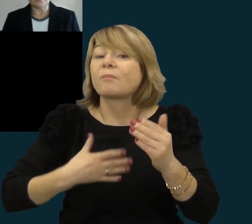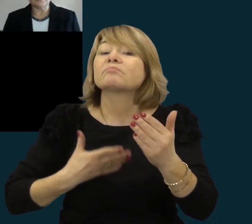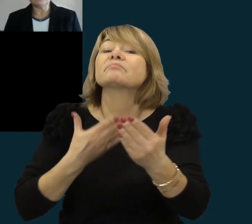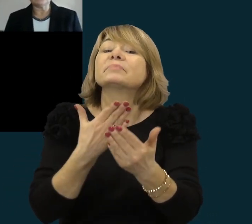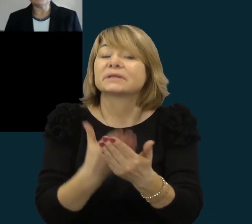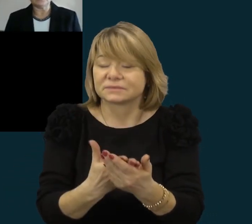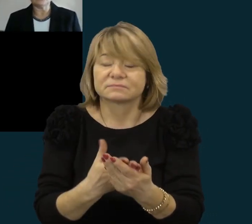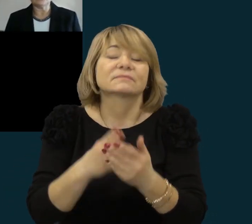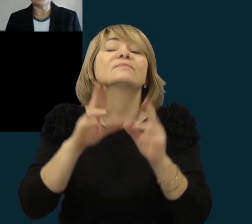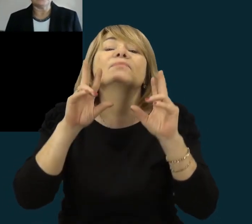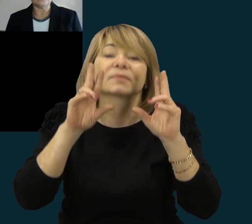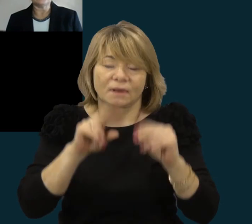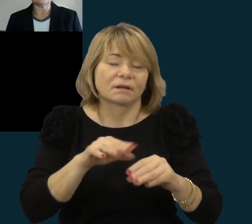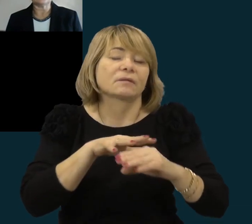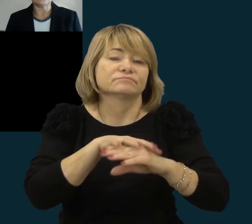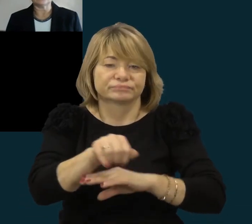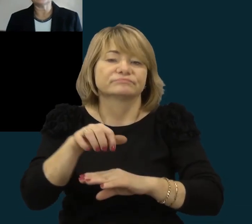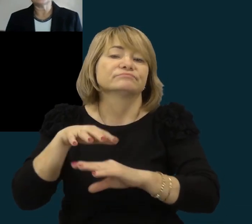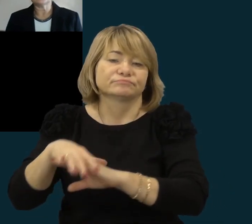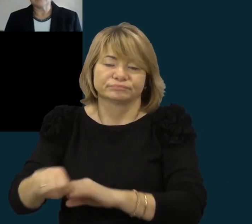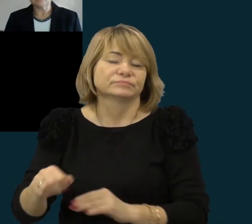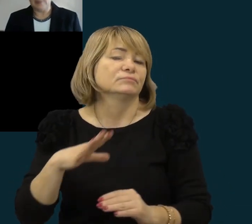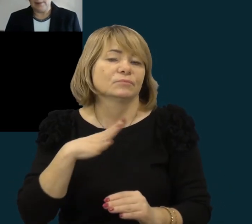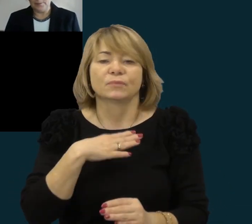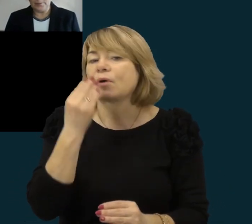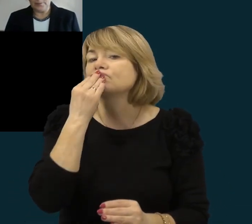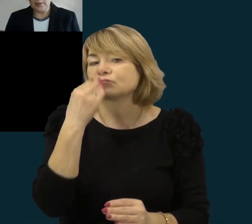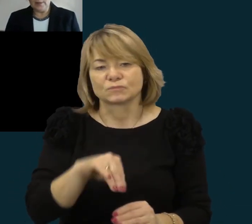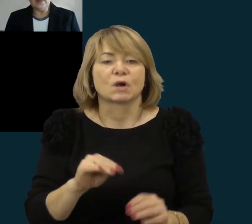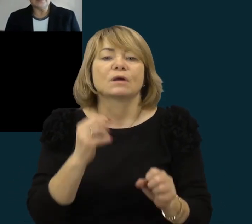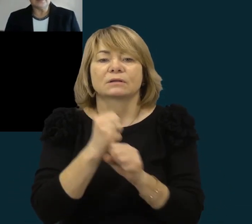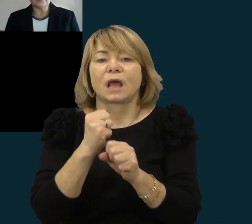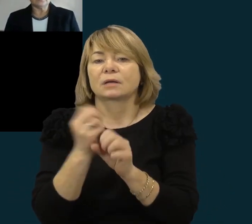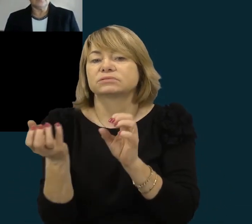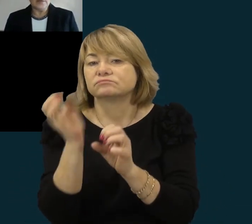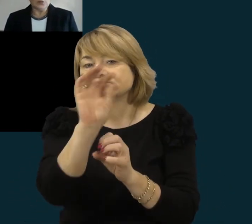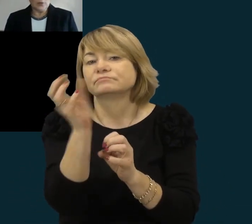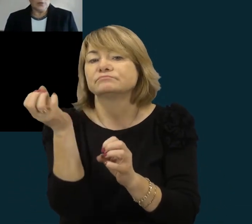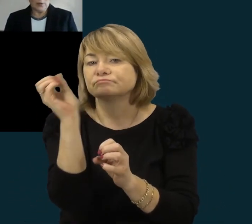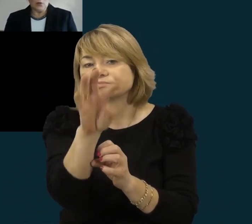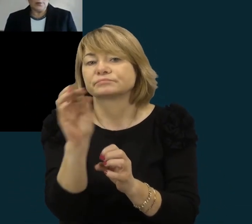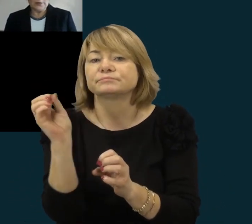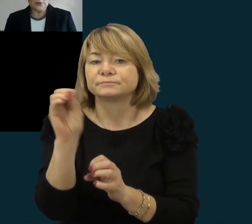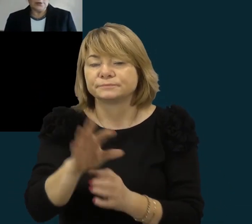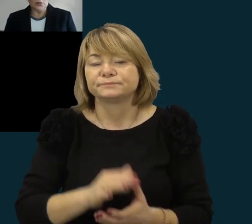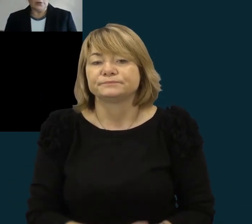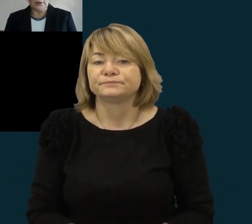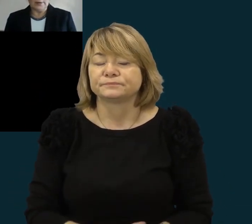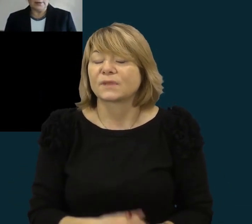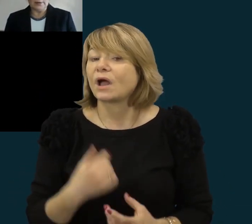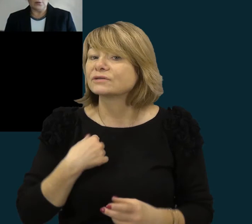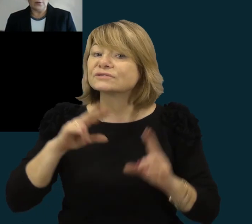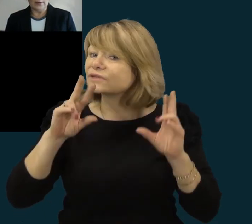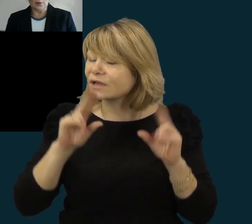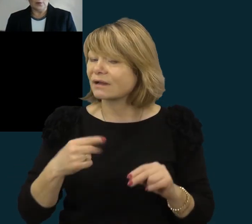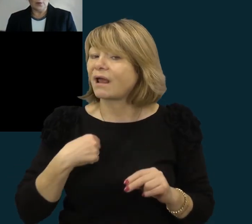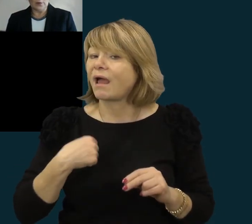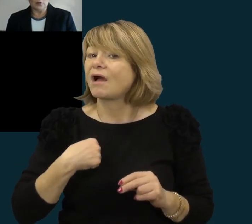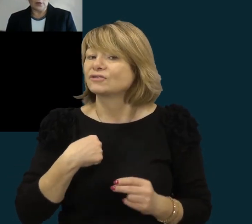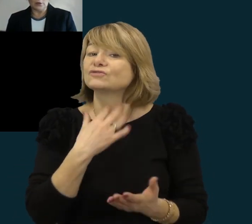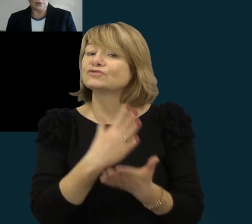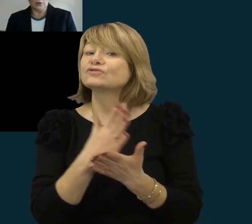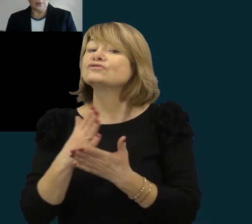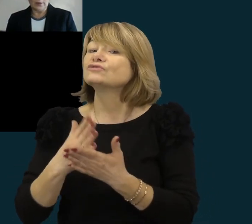mokiniai tikrai padarė ir darbus į kėlę. Ir mes turime po pasidžiaugti, nes savo gyvenamoje